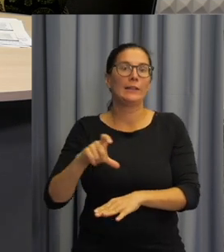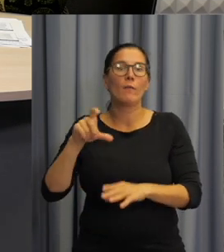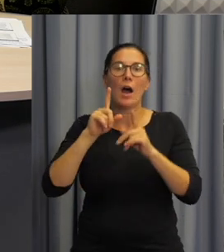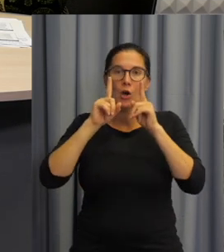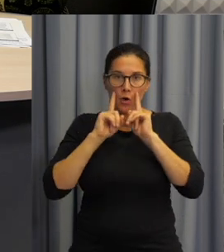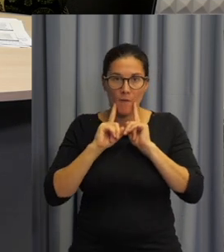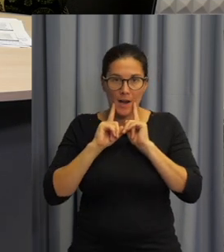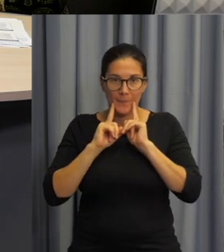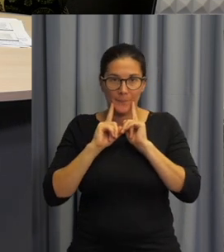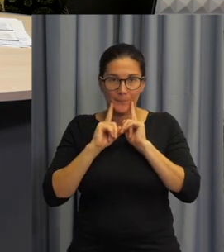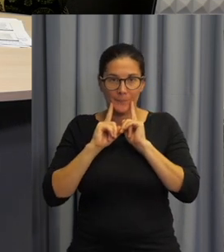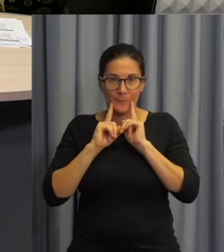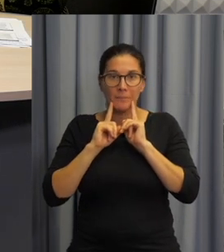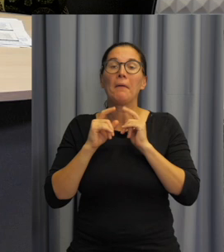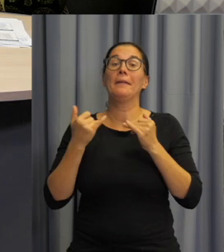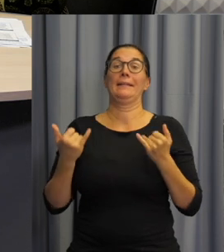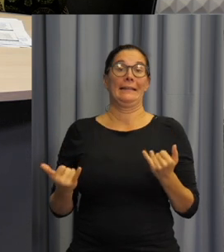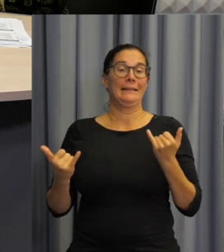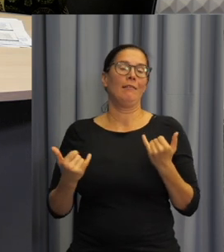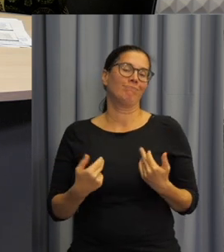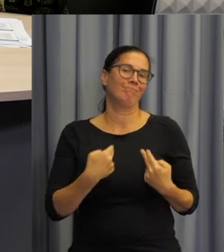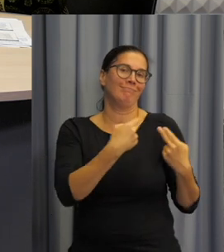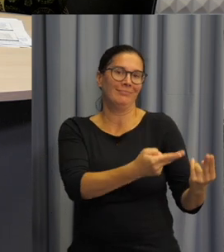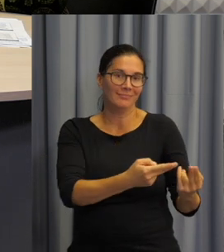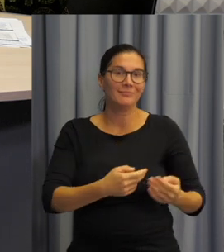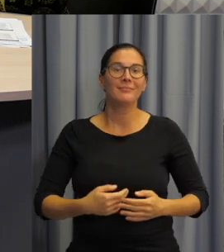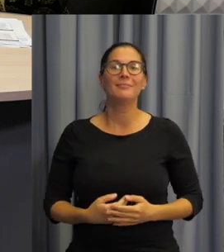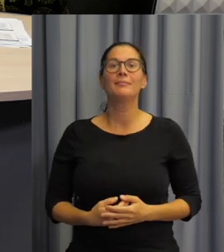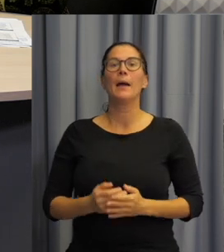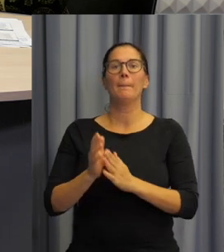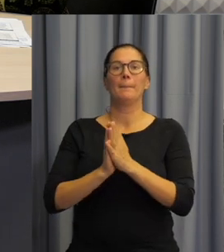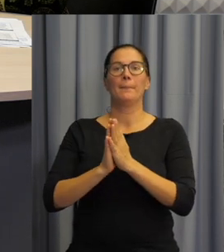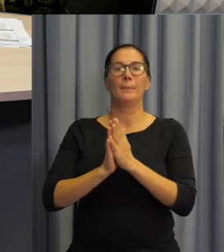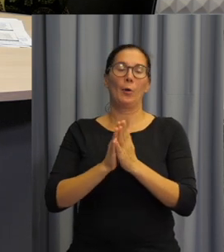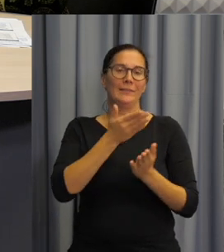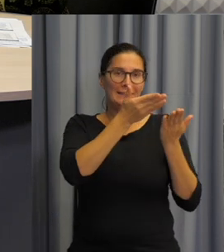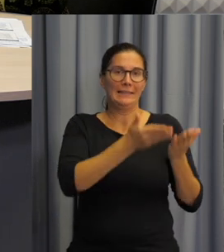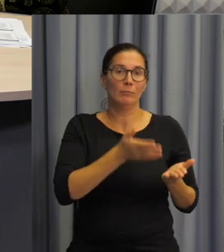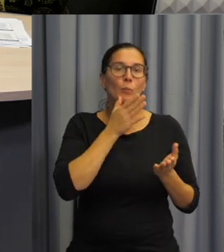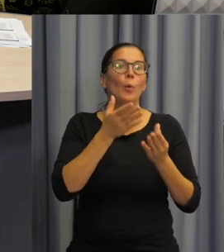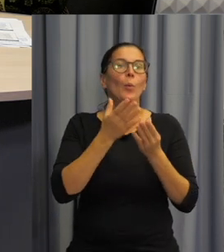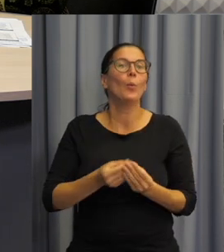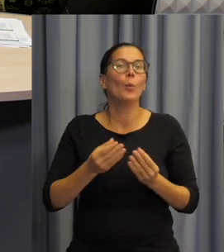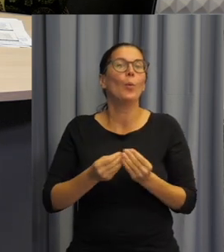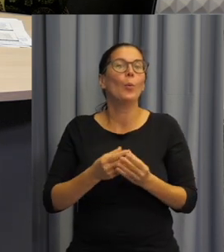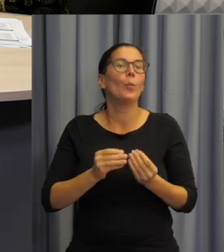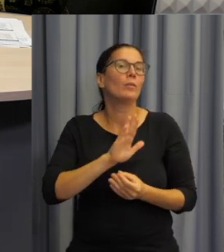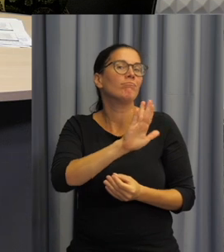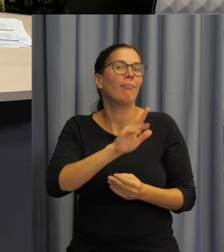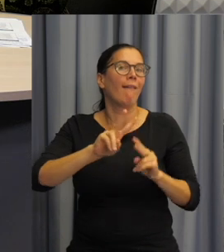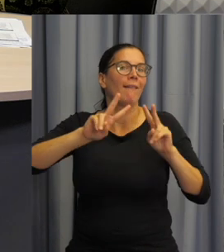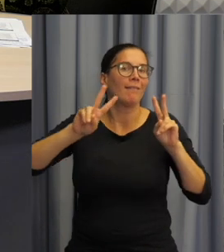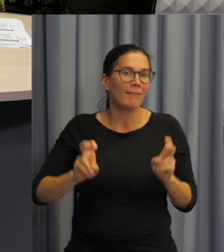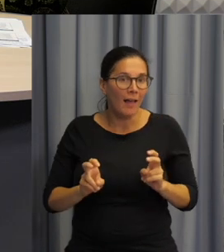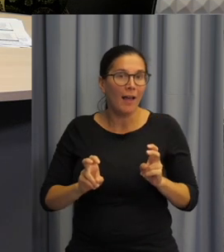-Hronová. A já ji teď tímto přidávám slovo a poprosím ji o to, aby nás seznámila s tím, co ona